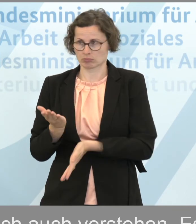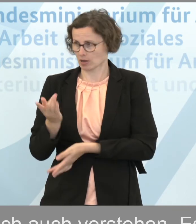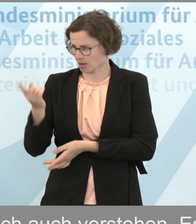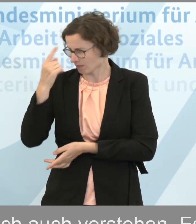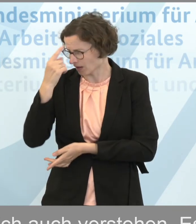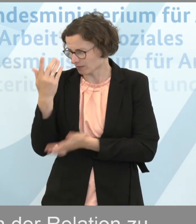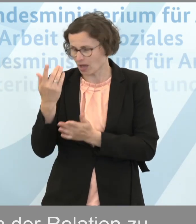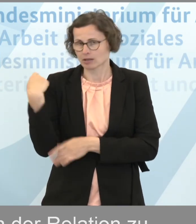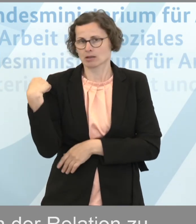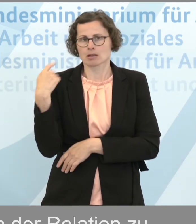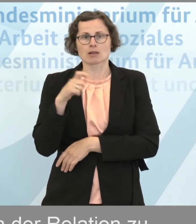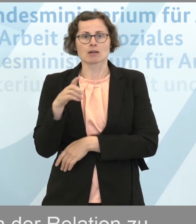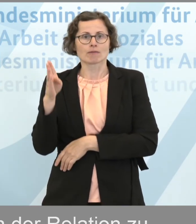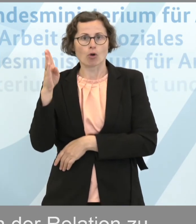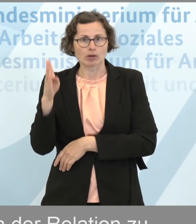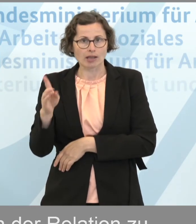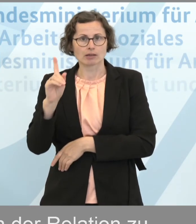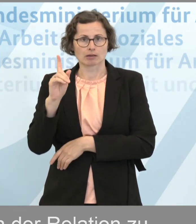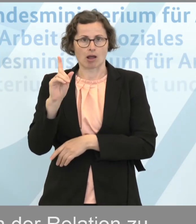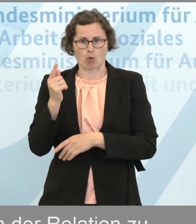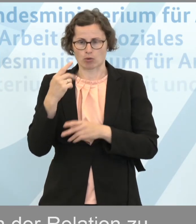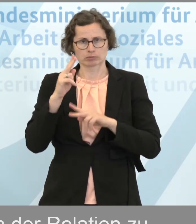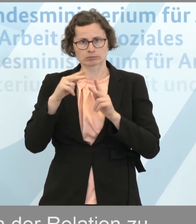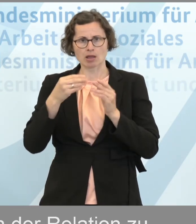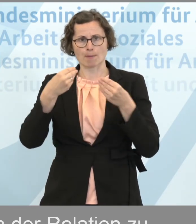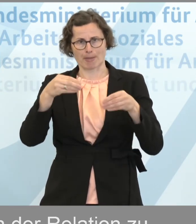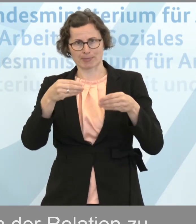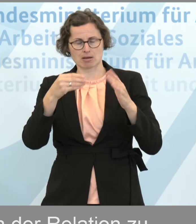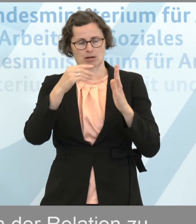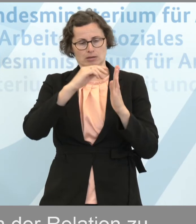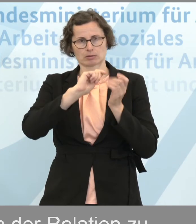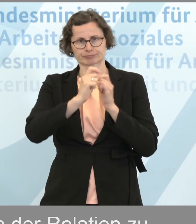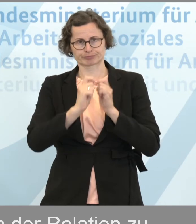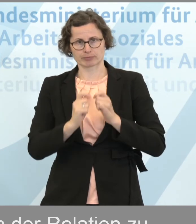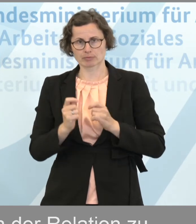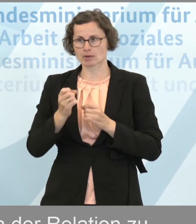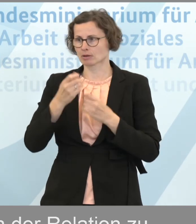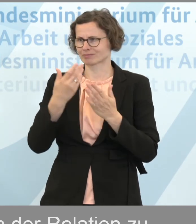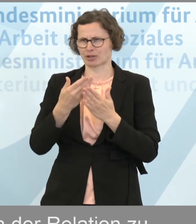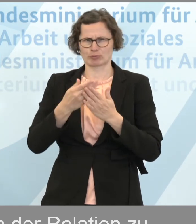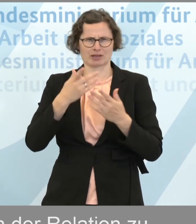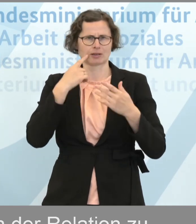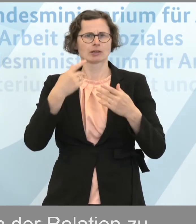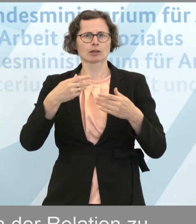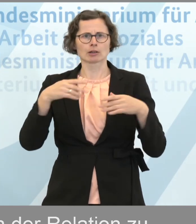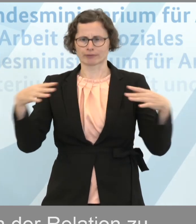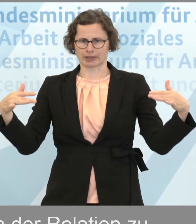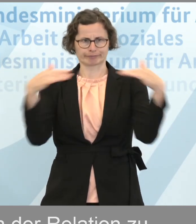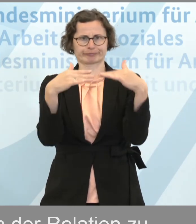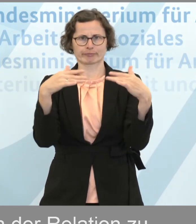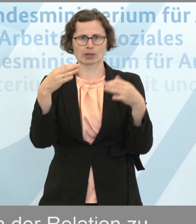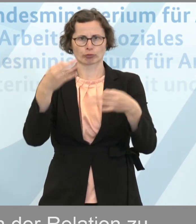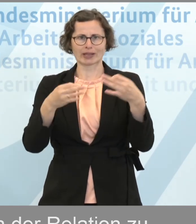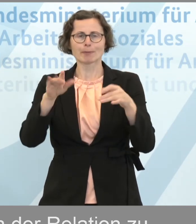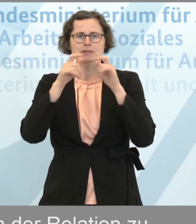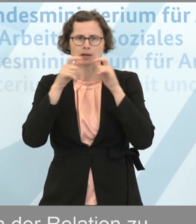am Wochenende ja durch irgendwelche Papiere noch karikiert wurde. Natürlich wird es keine Spiele mit Maske geben können. Das ist sportlerisch, wer